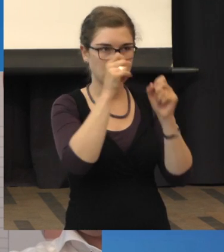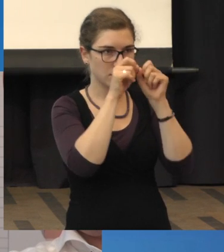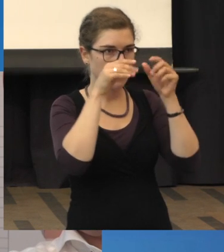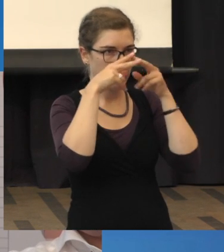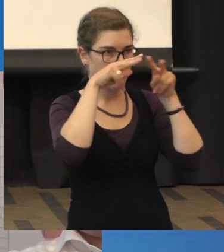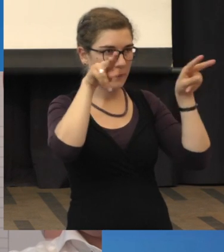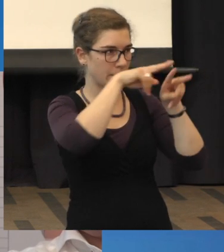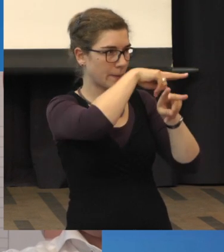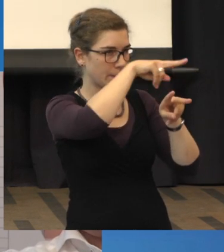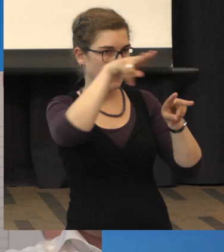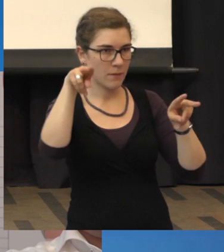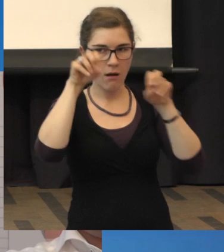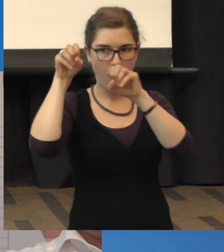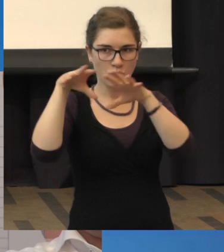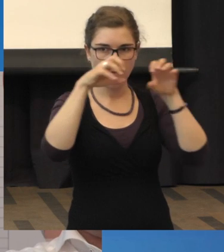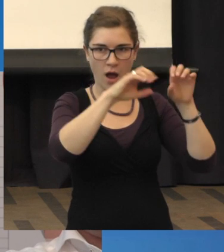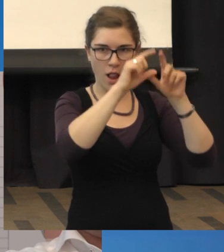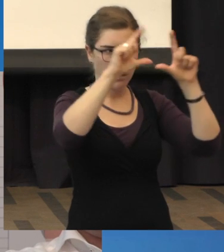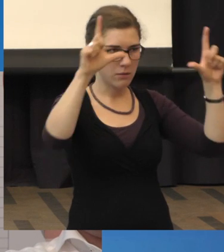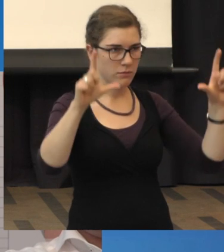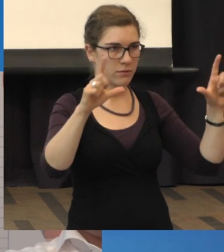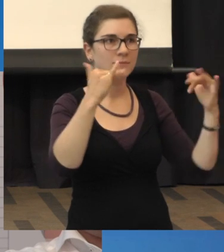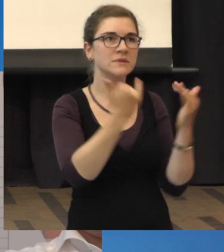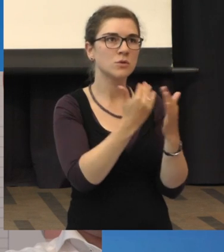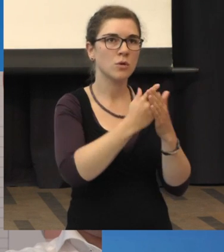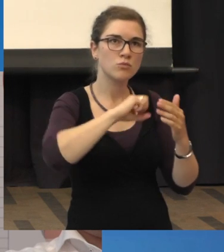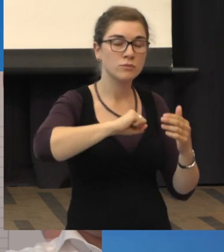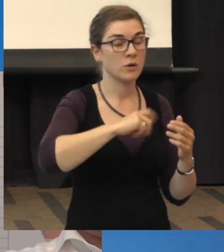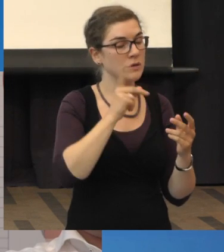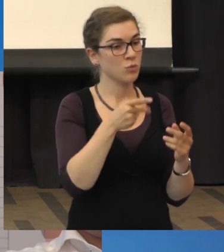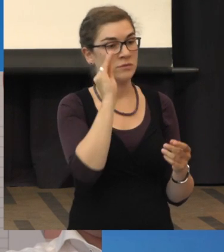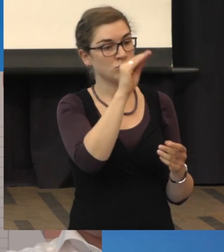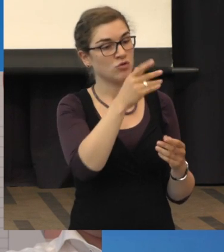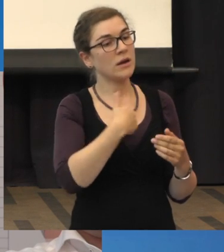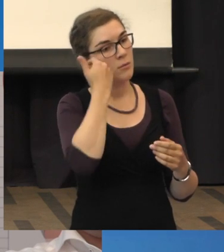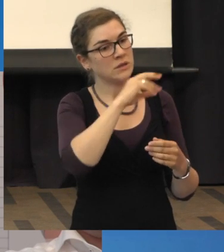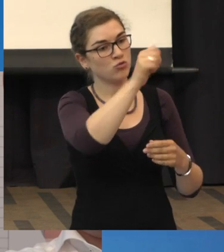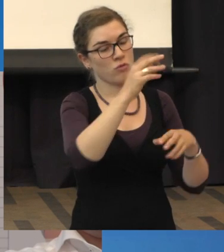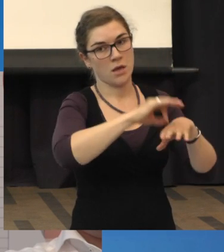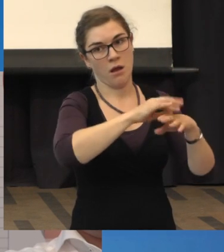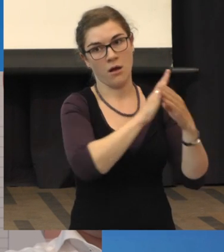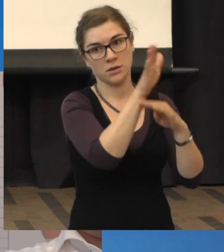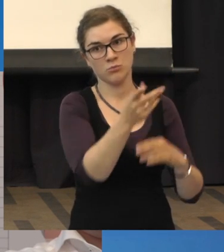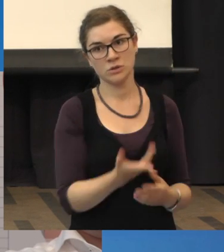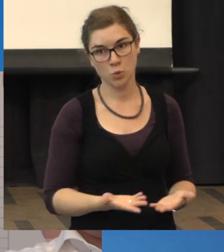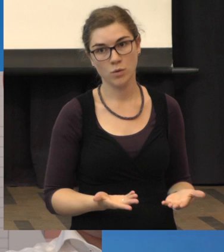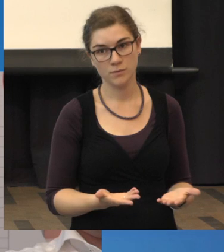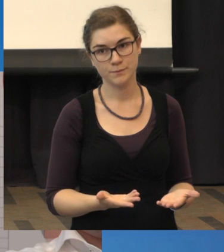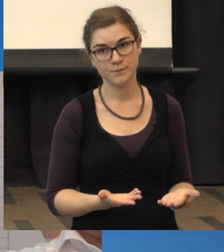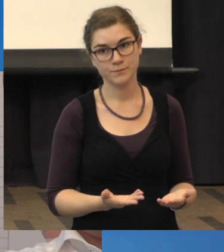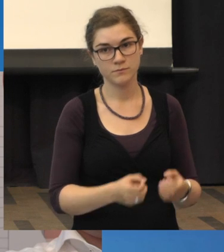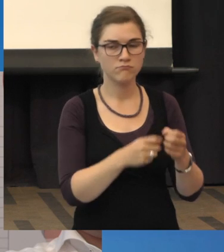von großer Wichtigkeit, bevor man da mit den Korrekturen losgeht, loslegt. Brillen gibt es ja heute schon